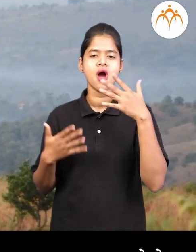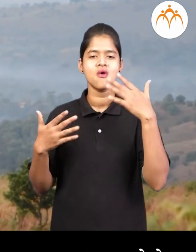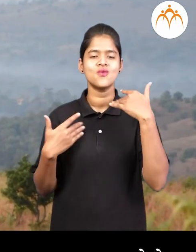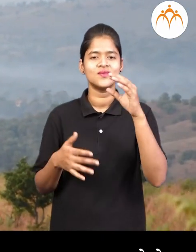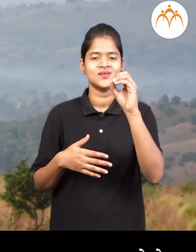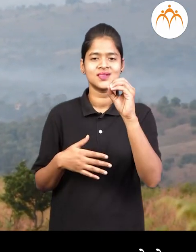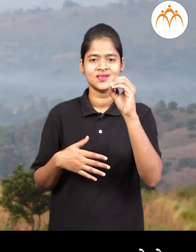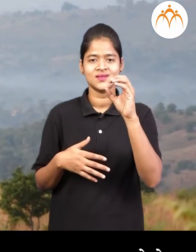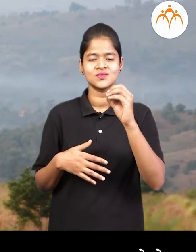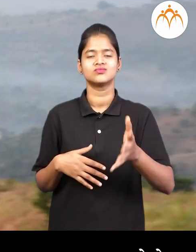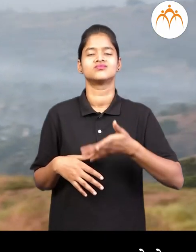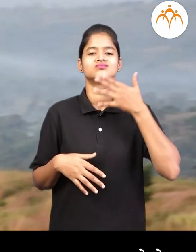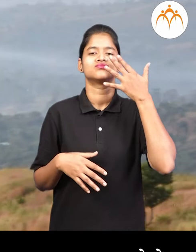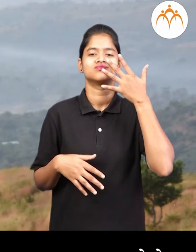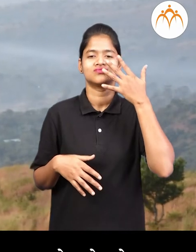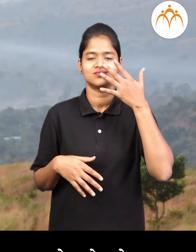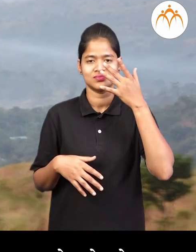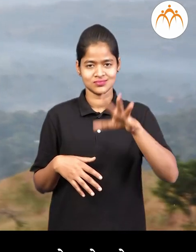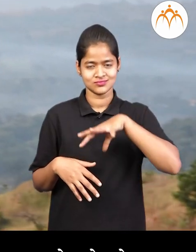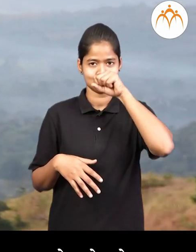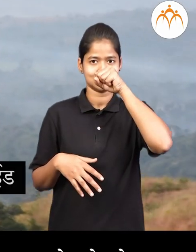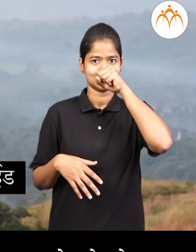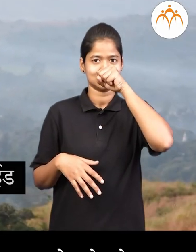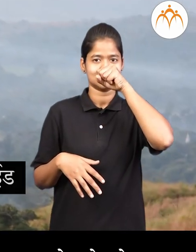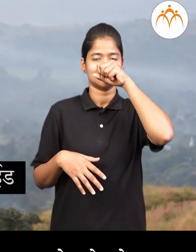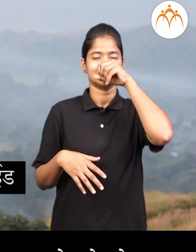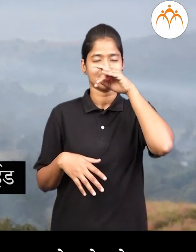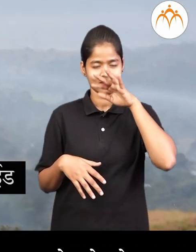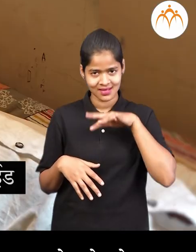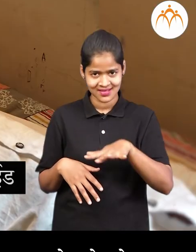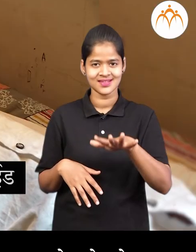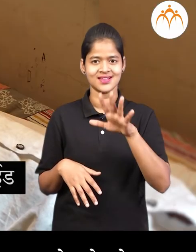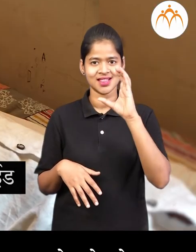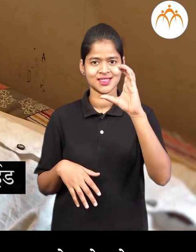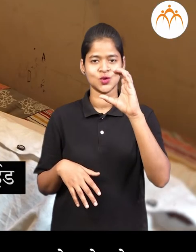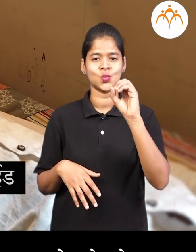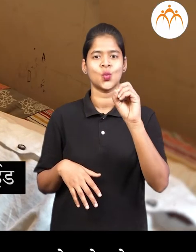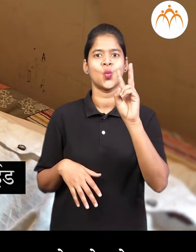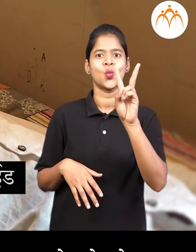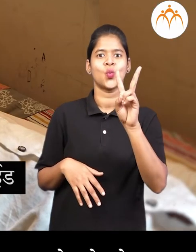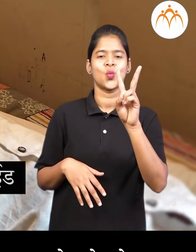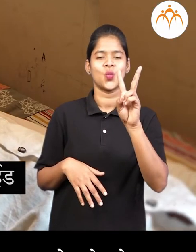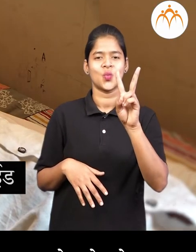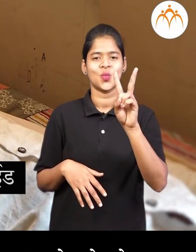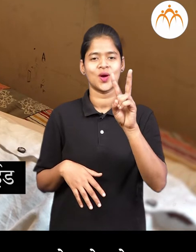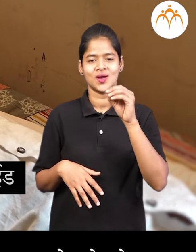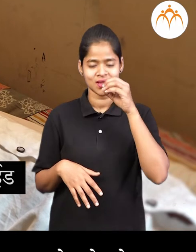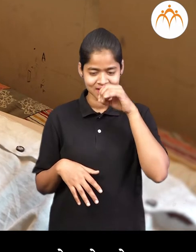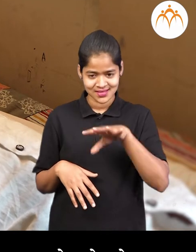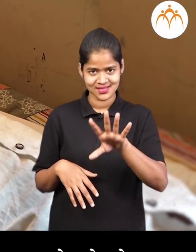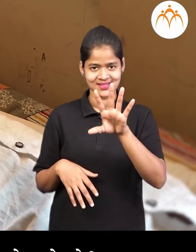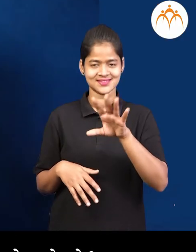नावाचा वायू आद घेतो आणी कारबन डाय ओक्साइड नावाचा वायू बाहेर सोडतो